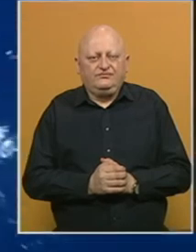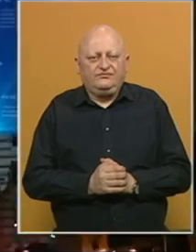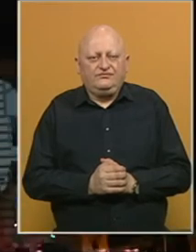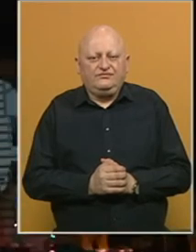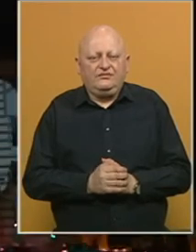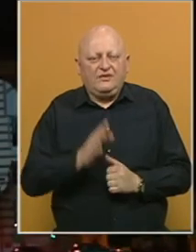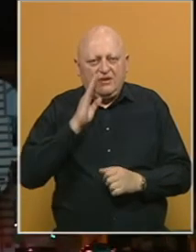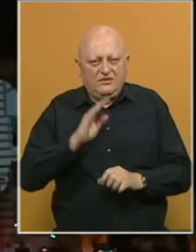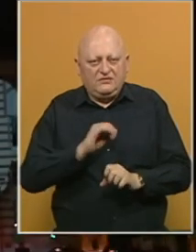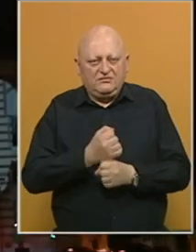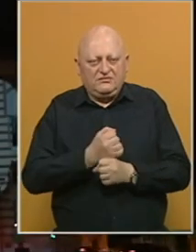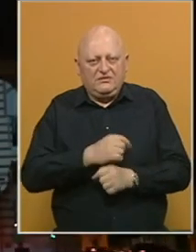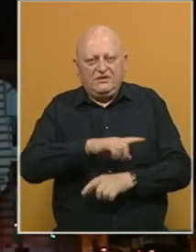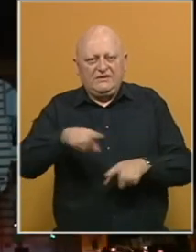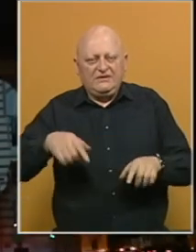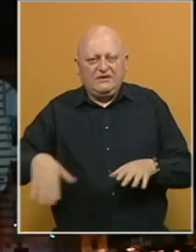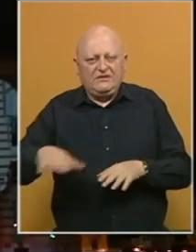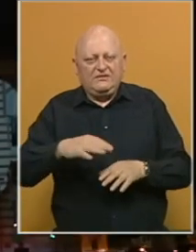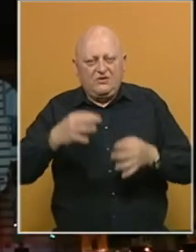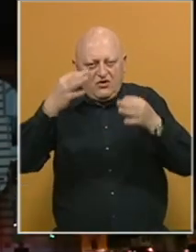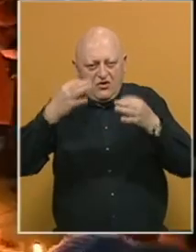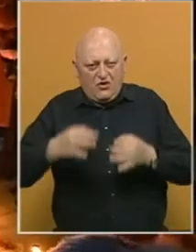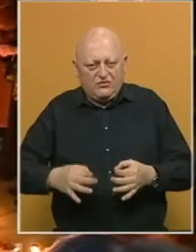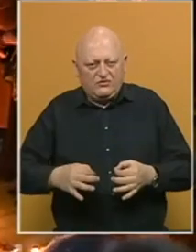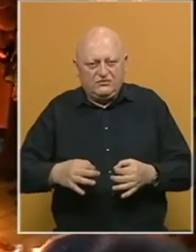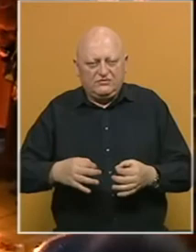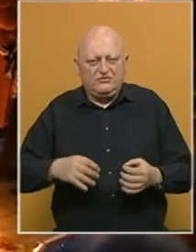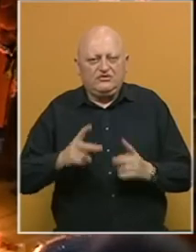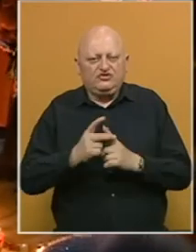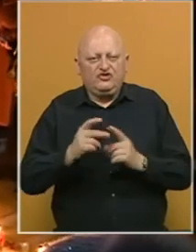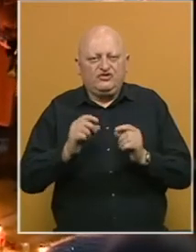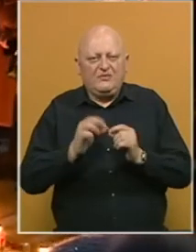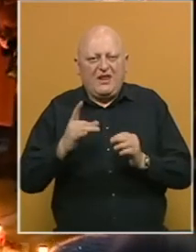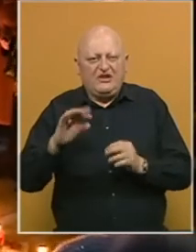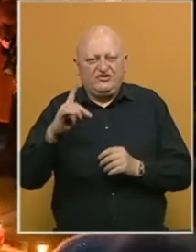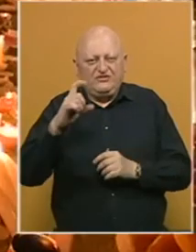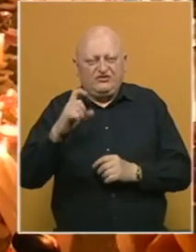Bosna i Hercegovina, ali i cijela regija, oprašta se od legendarnog Đorđa Balaševića.